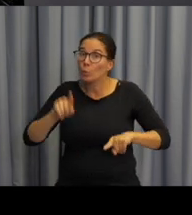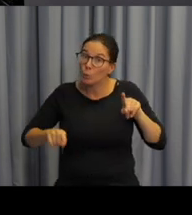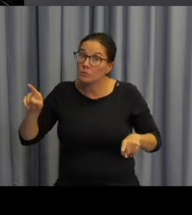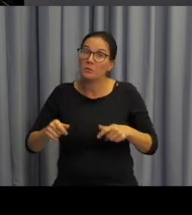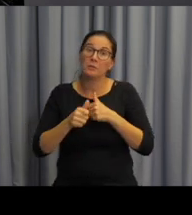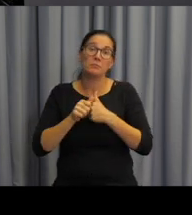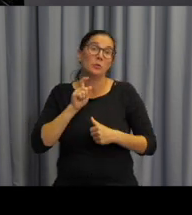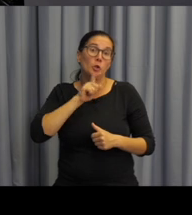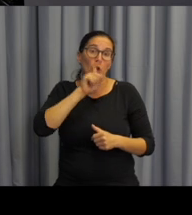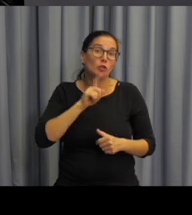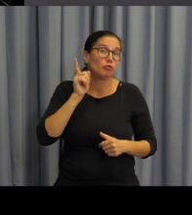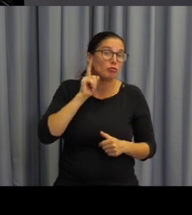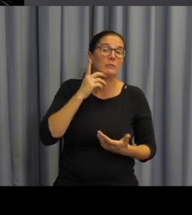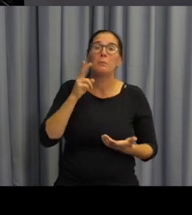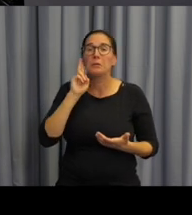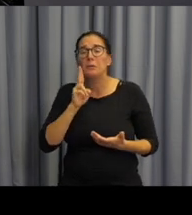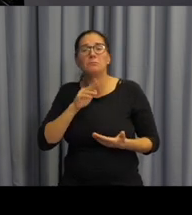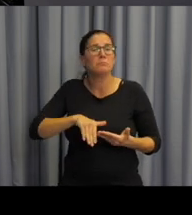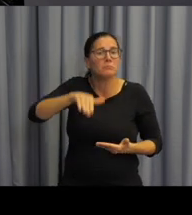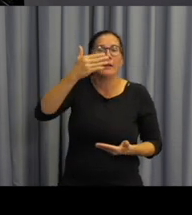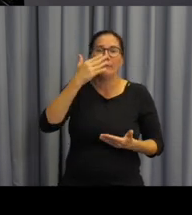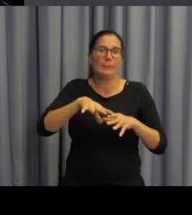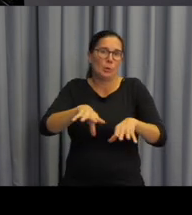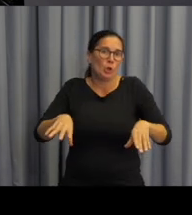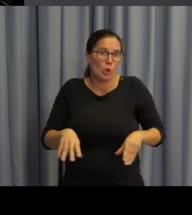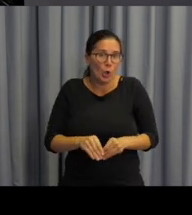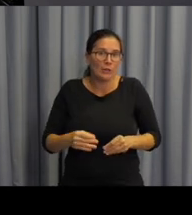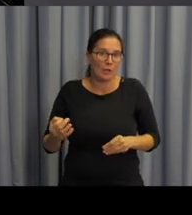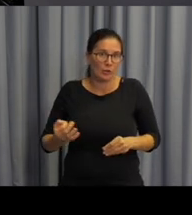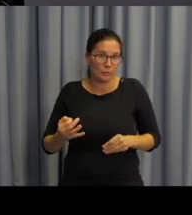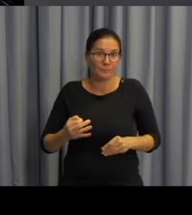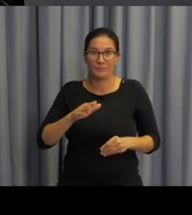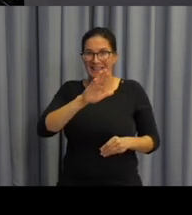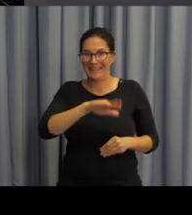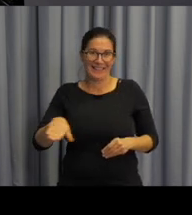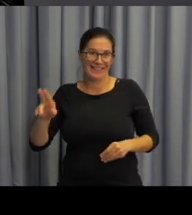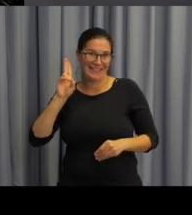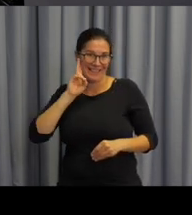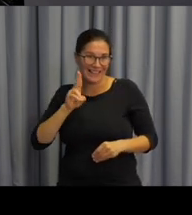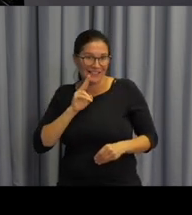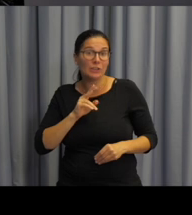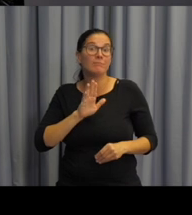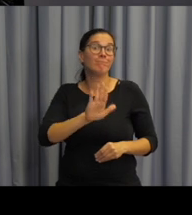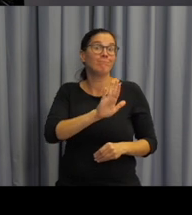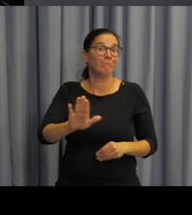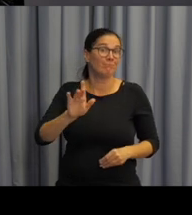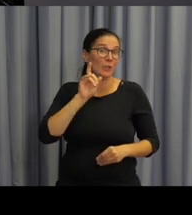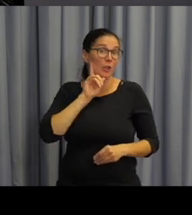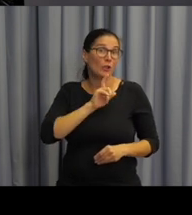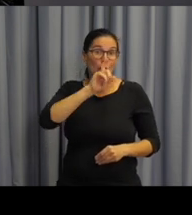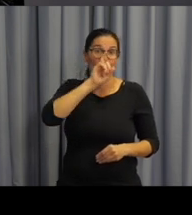rodin nebo z jaké rodiny pochází a že pro neslyšící žáky z neslyšících rodin